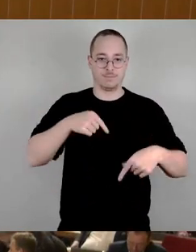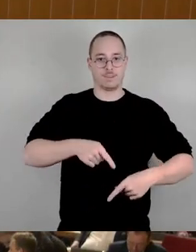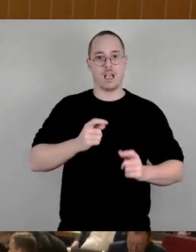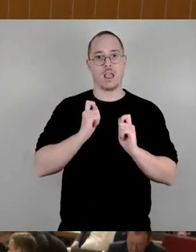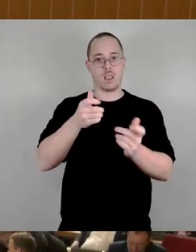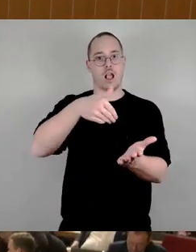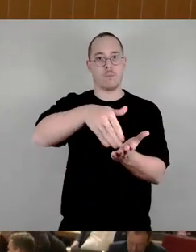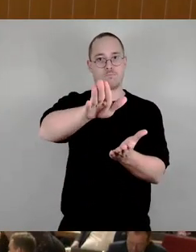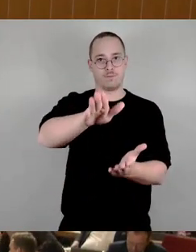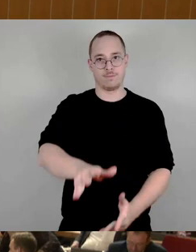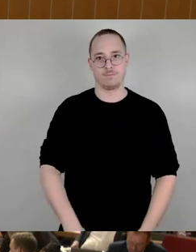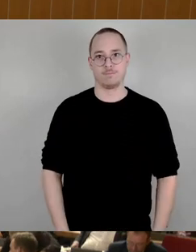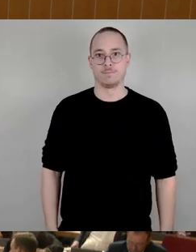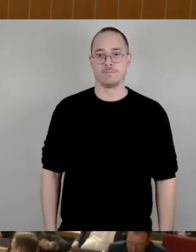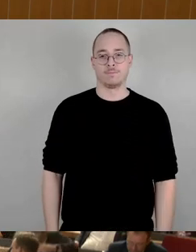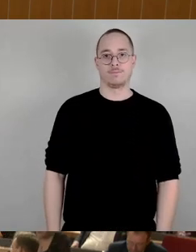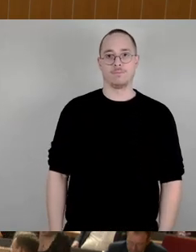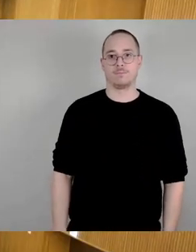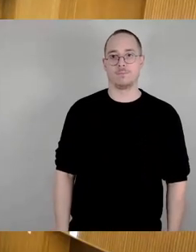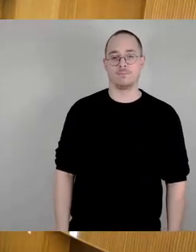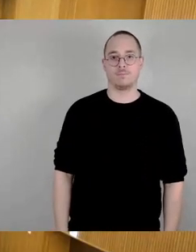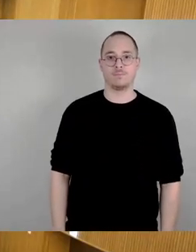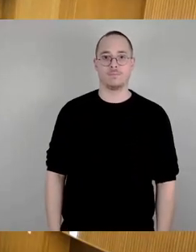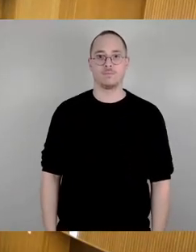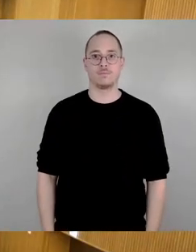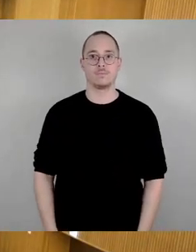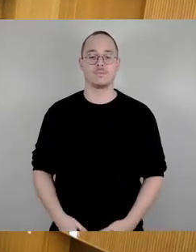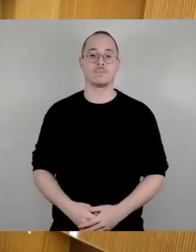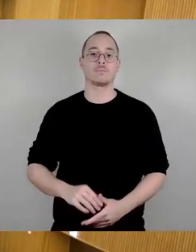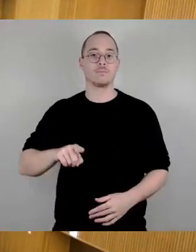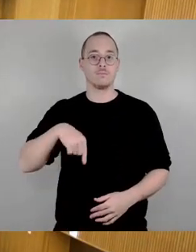Als Nächstes Frau Dr. Geitsch für Fraktion Die Linke.